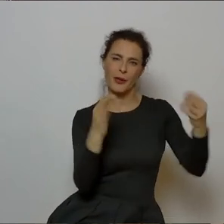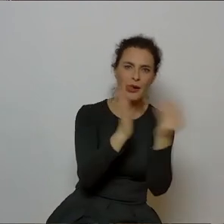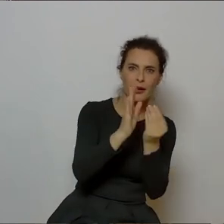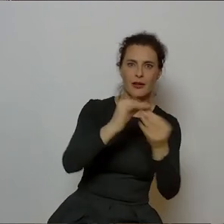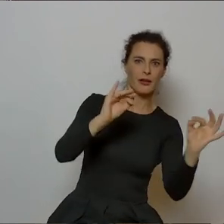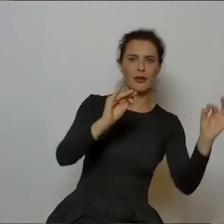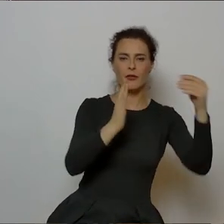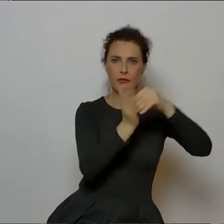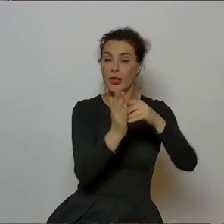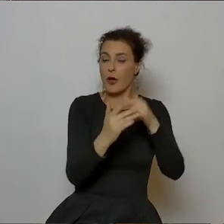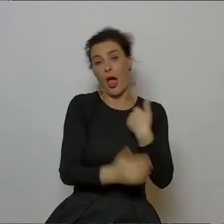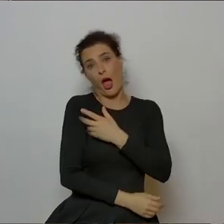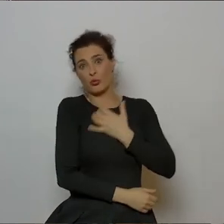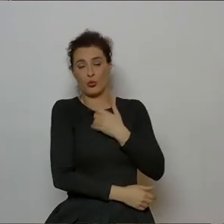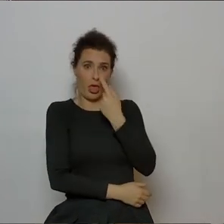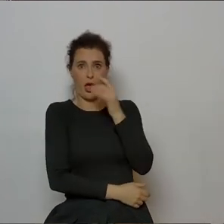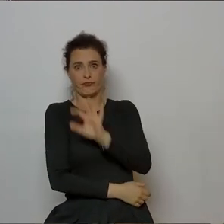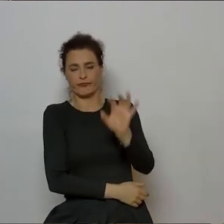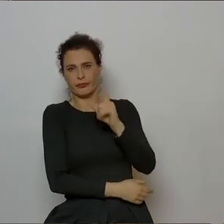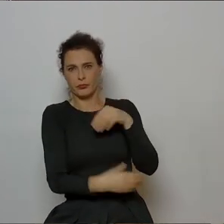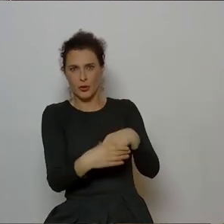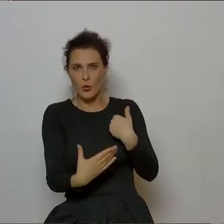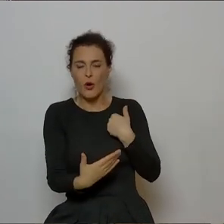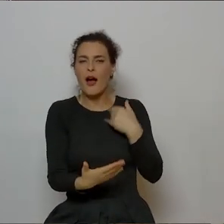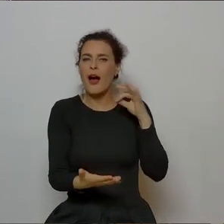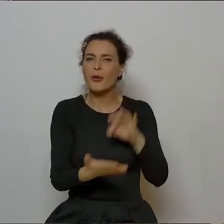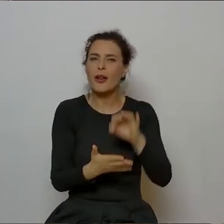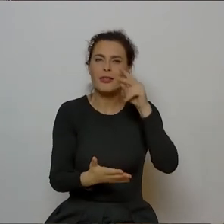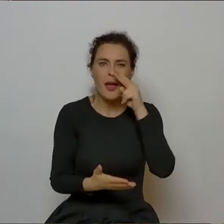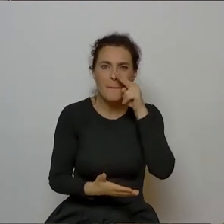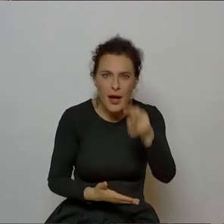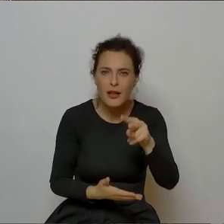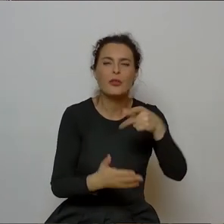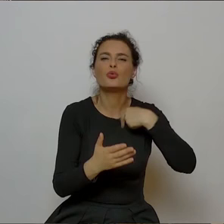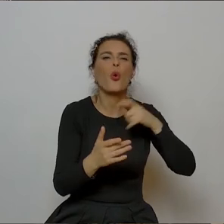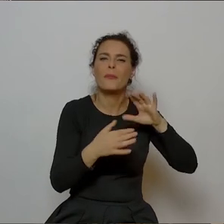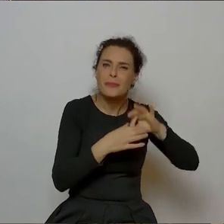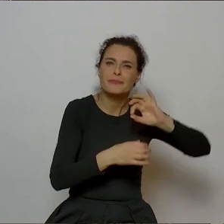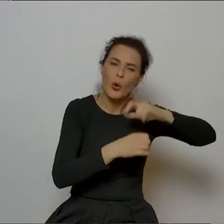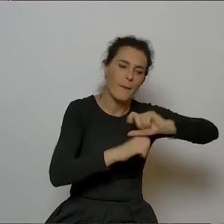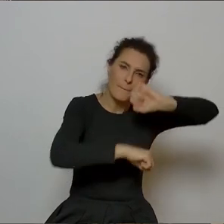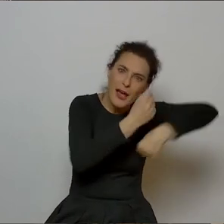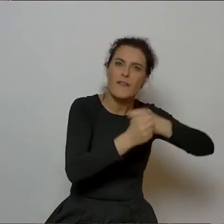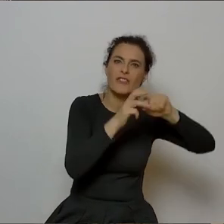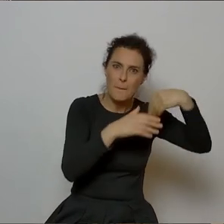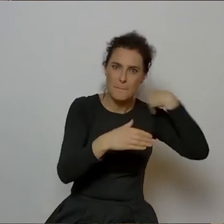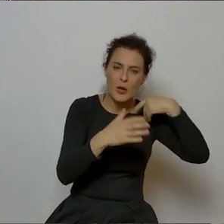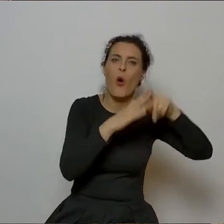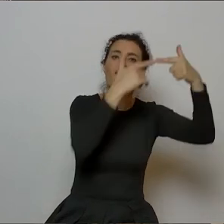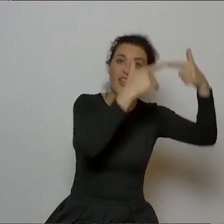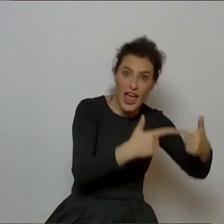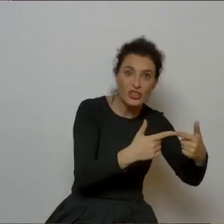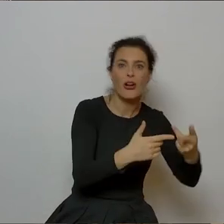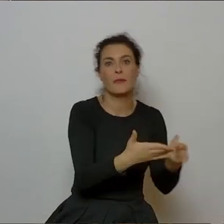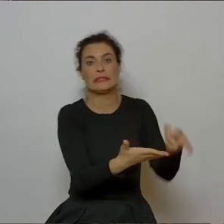Takie mam obserwacje i przy pracy nad tym materiałem, gdzie tak jak mówiłem łączymy i wiersze z